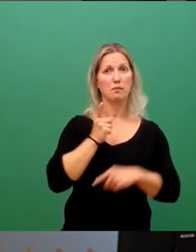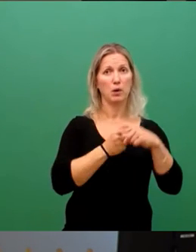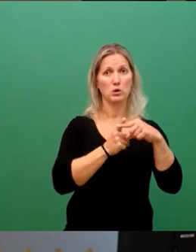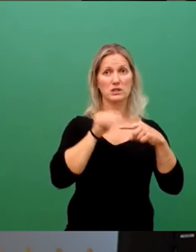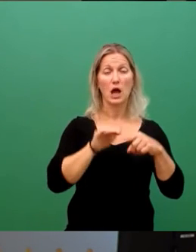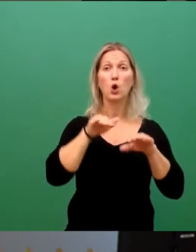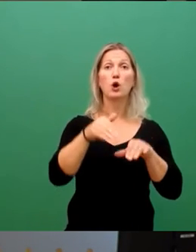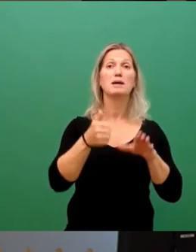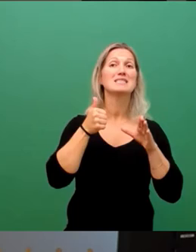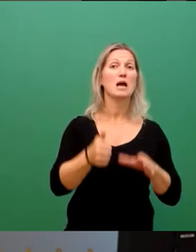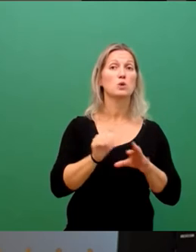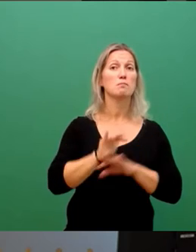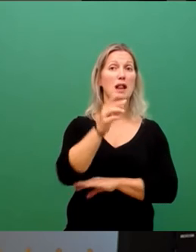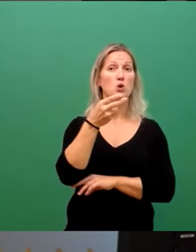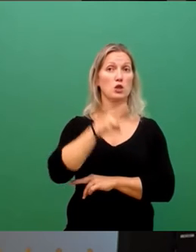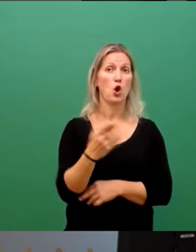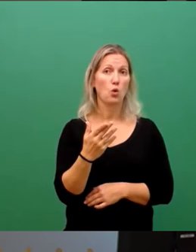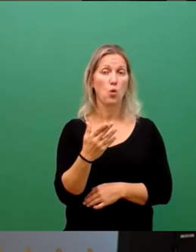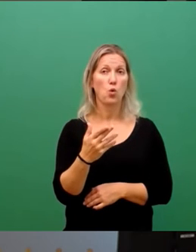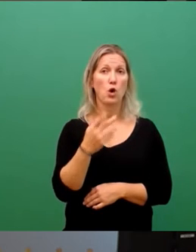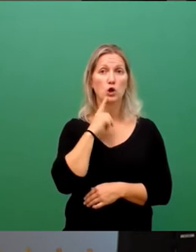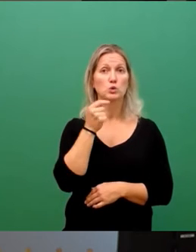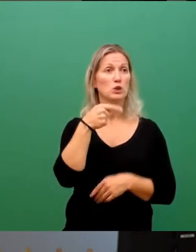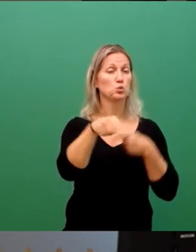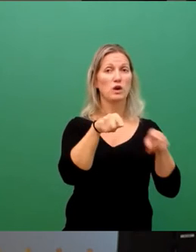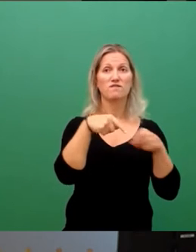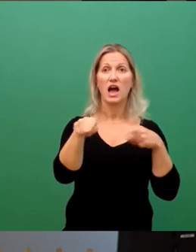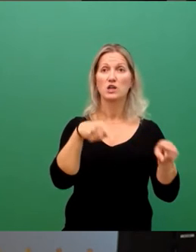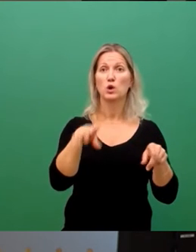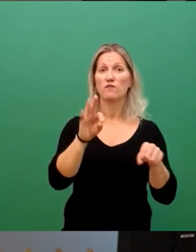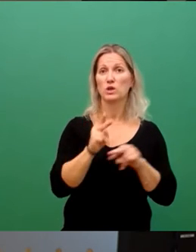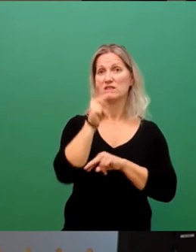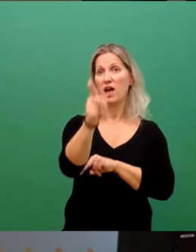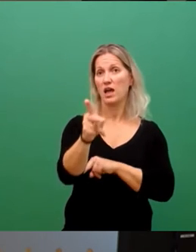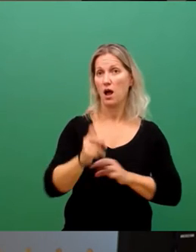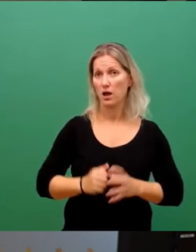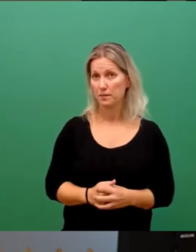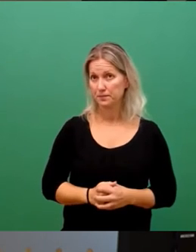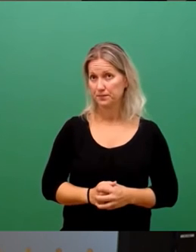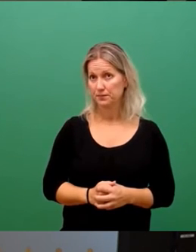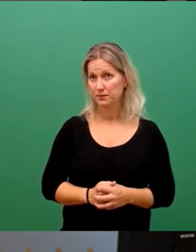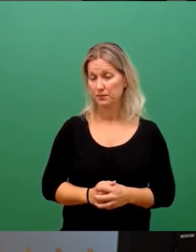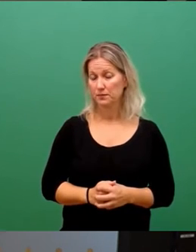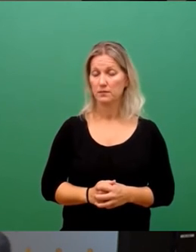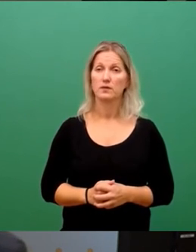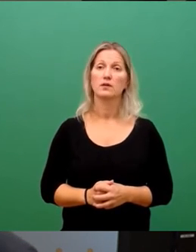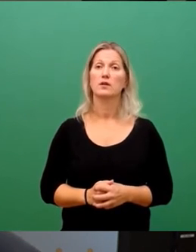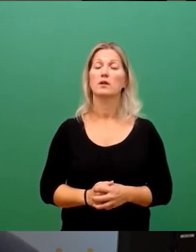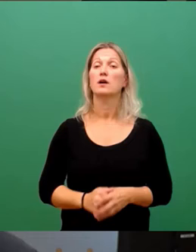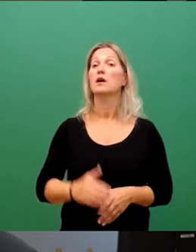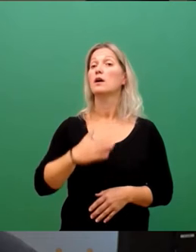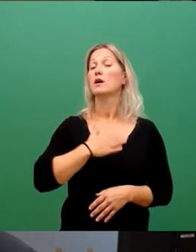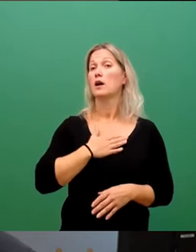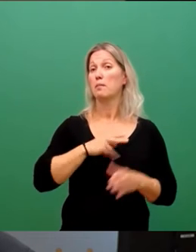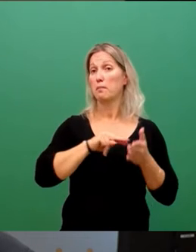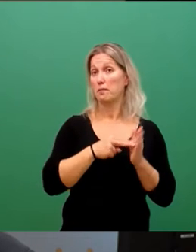Millionen Euro an Schlüsselzuweisung für die jeweils kommenden beiden Jahre. Unsere Planung kommt auch für die